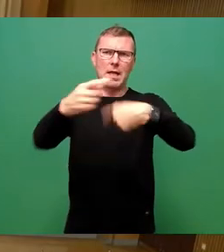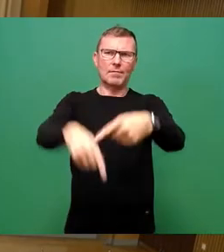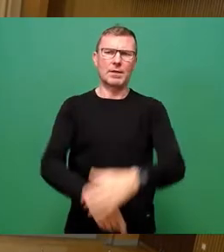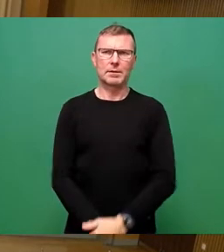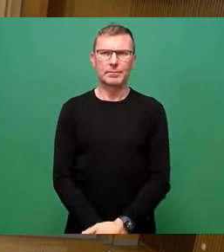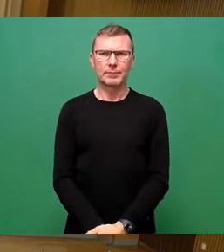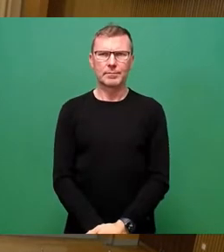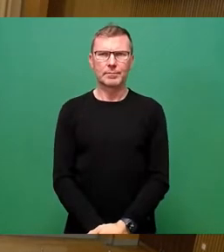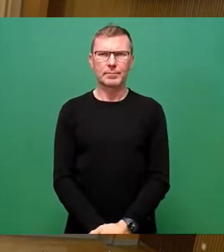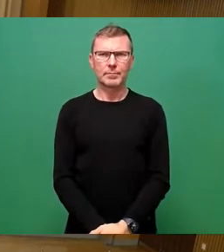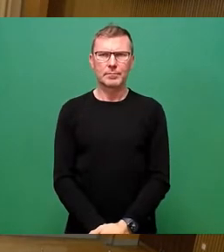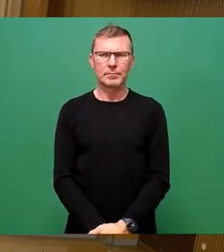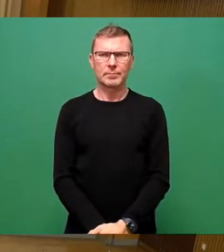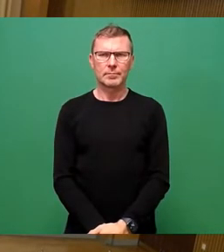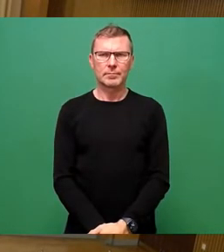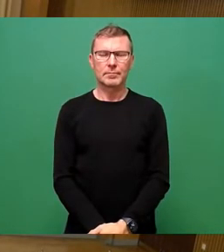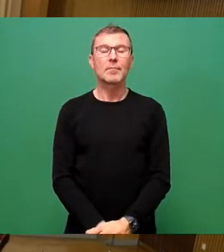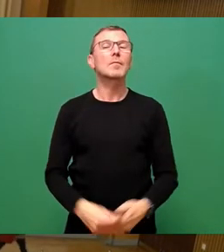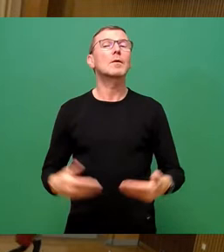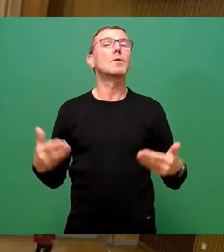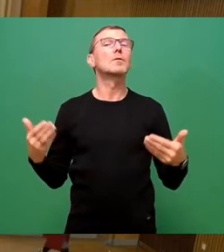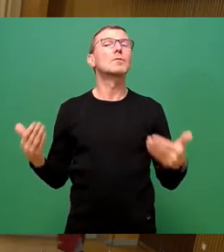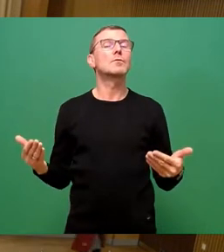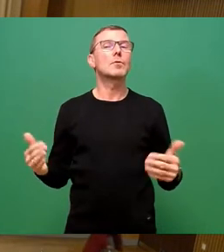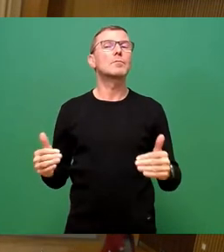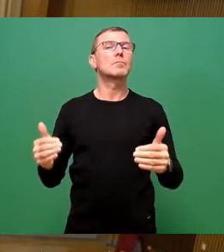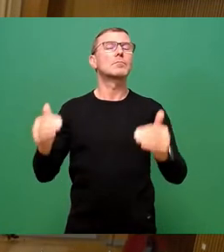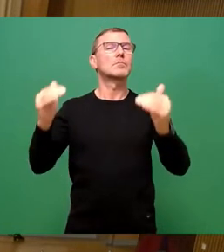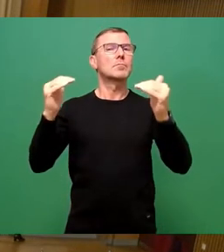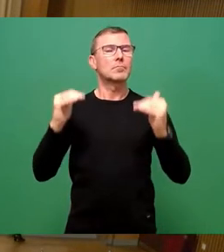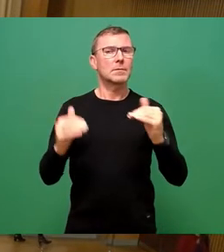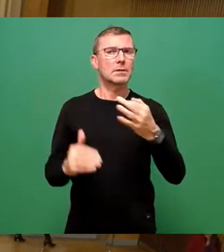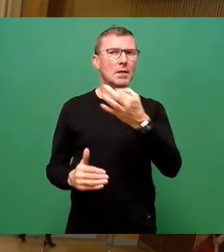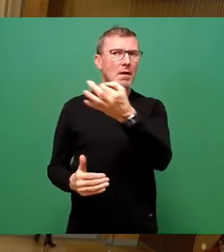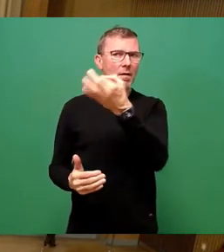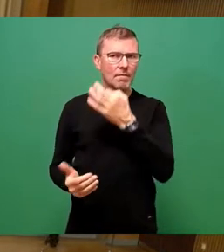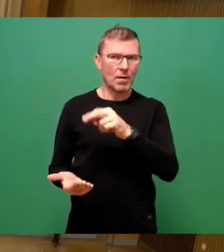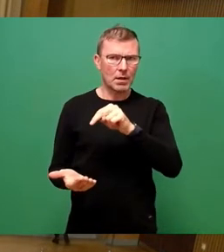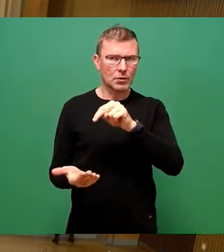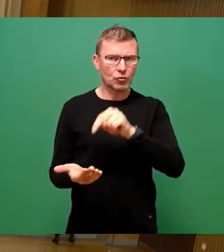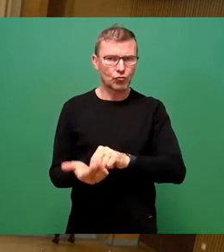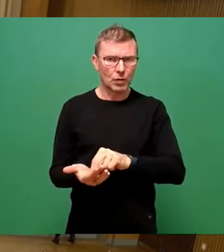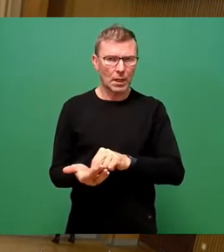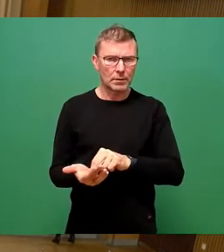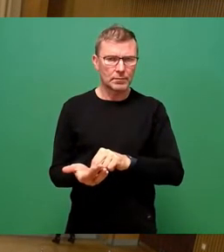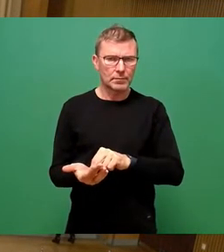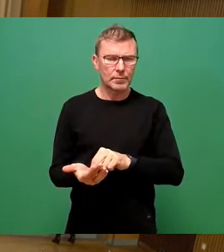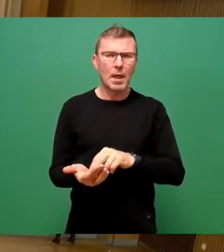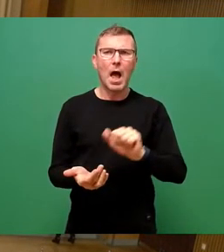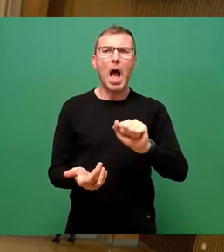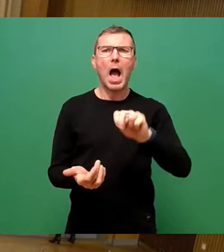Tun wir auch. So, dann darf ich als Nächsten aufrufen. Aniko